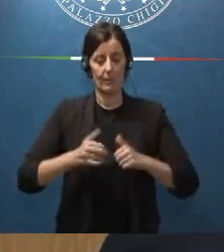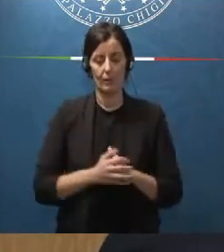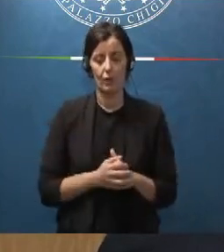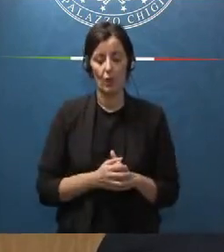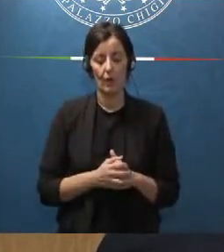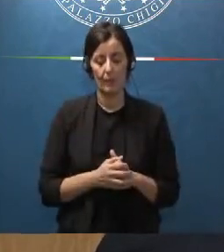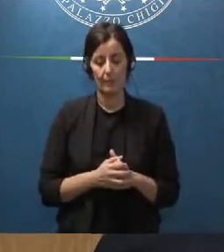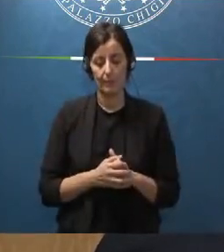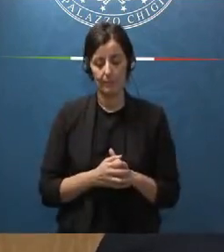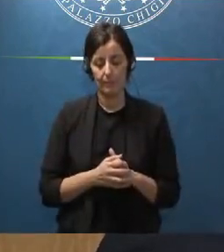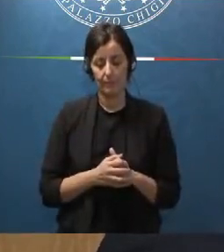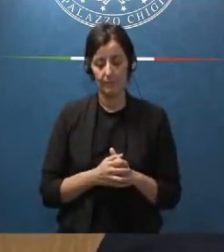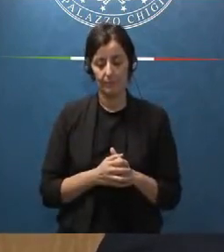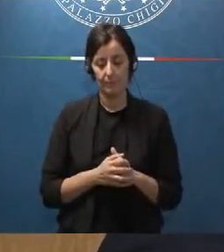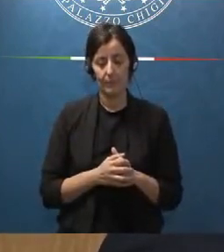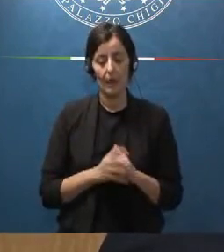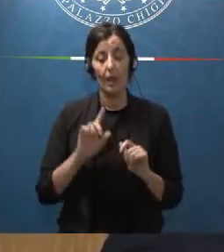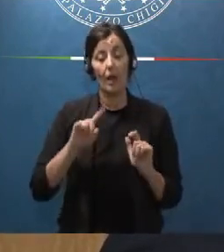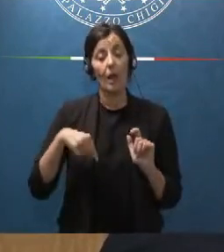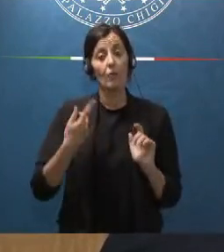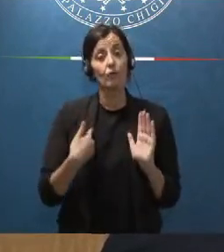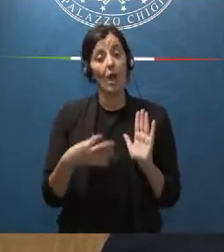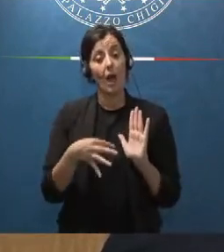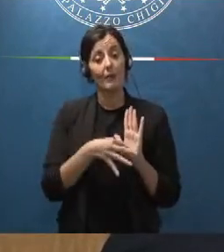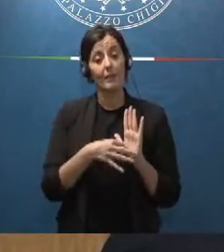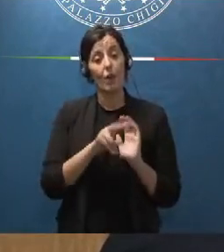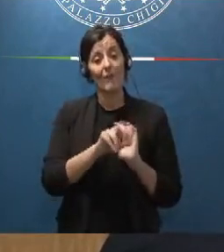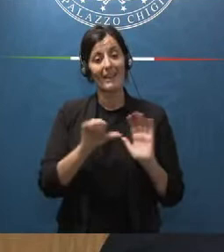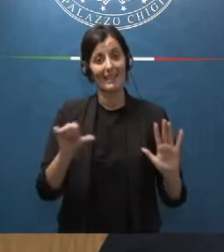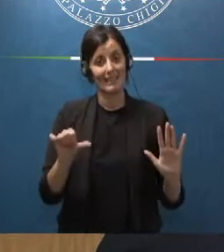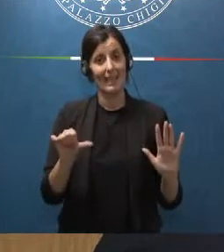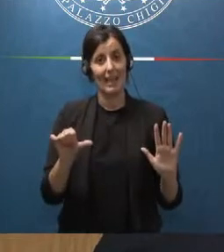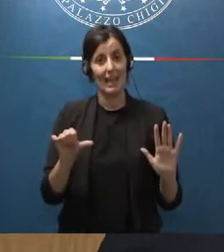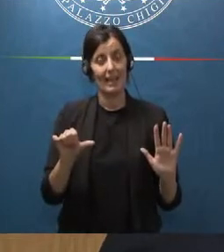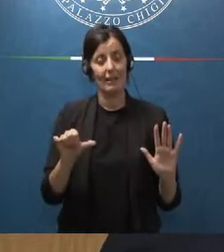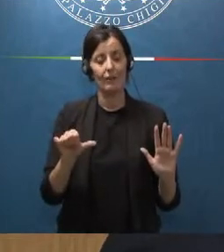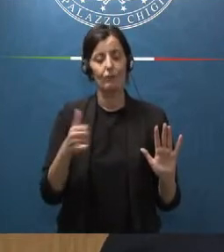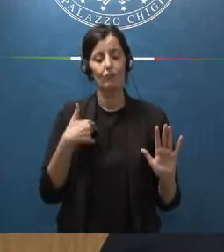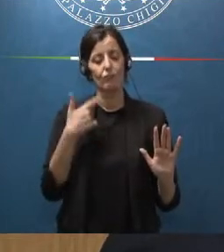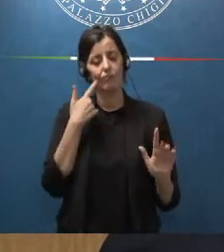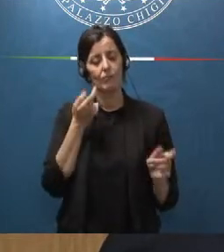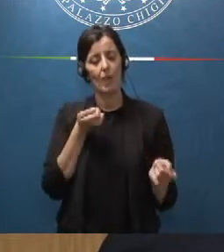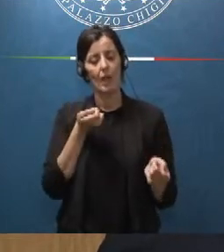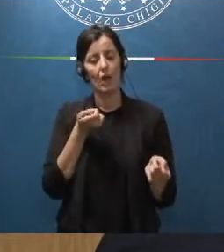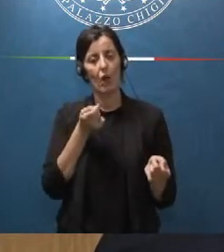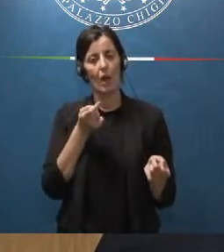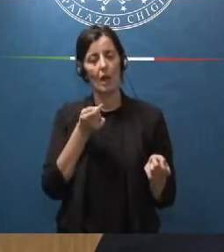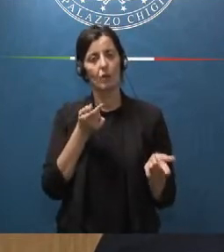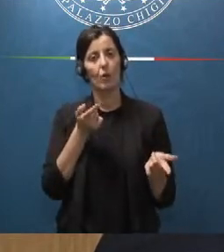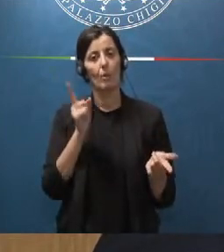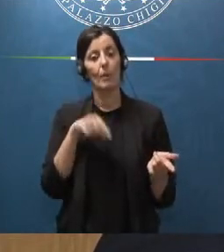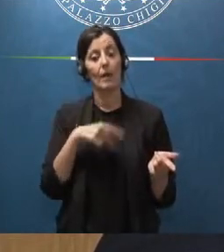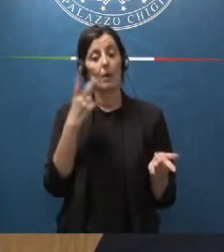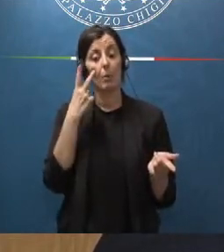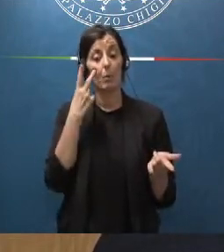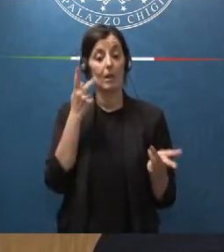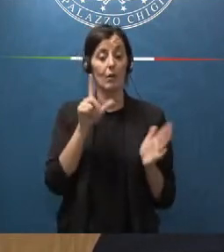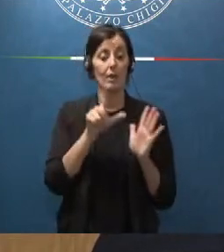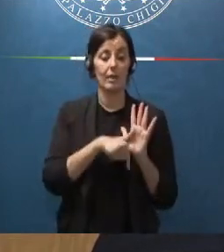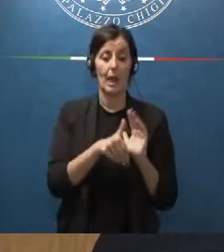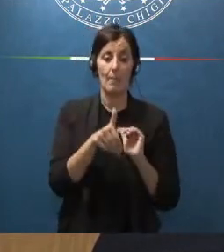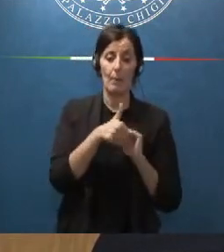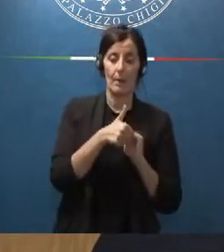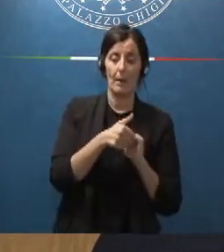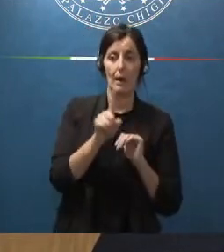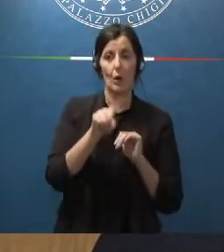perimetro abbiamo in un articolo il 26 regolato per quanto temporaneamente con un perimetro